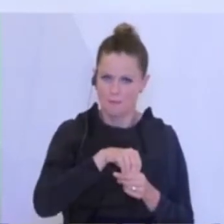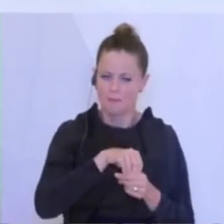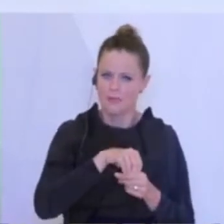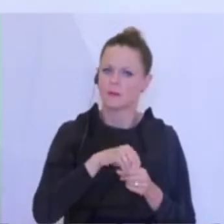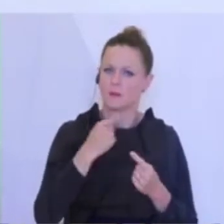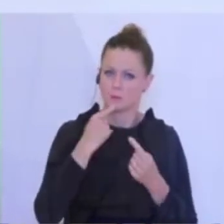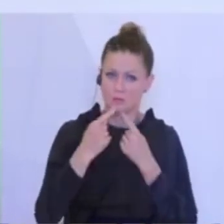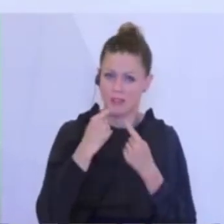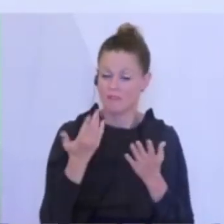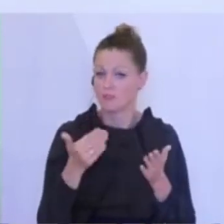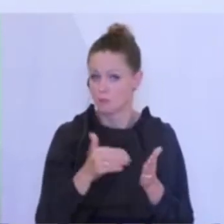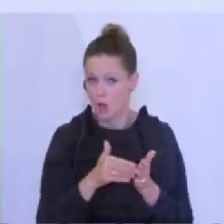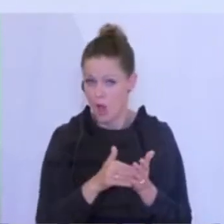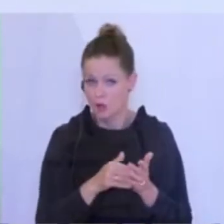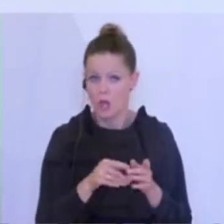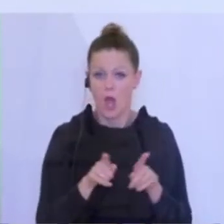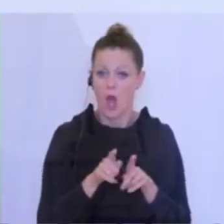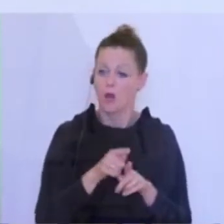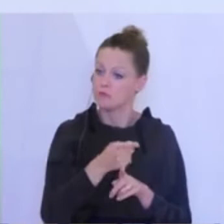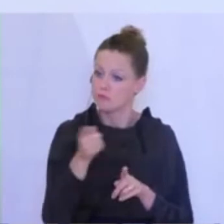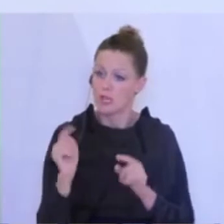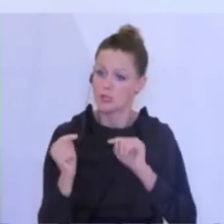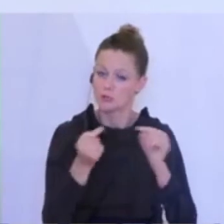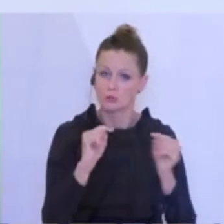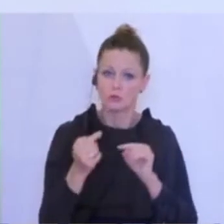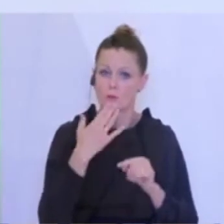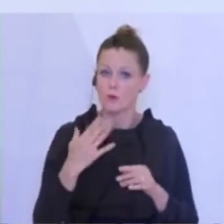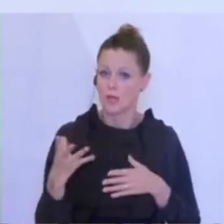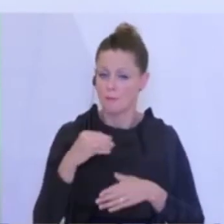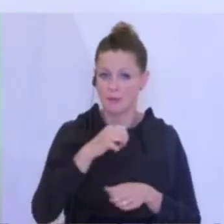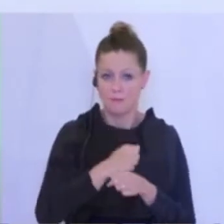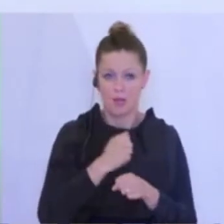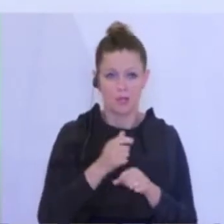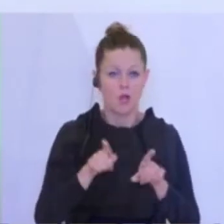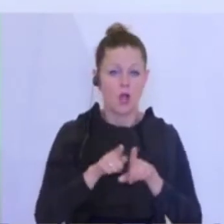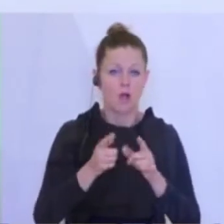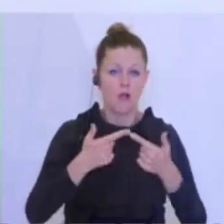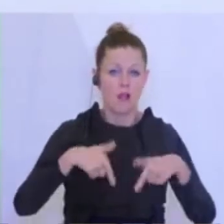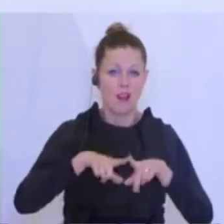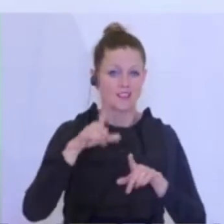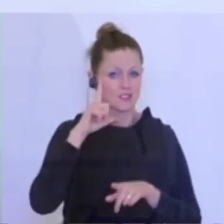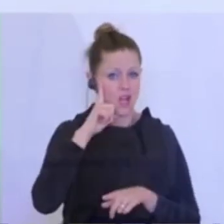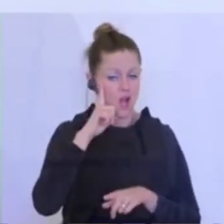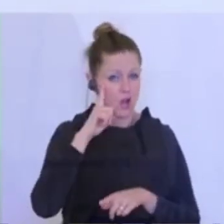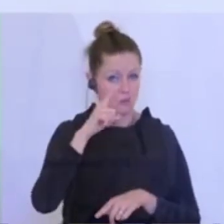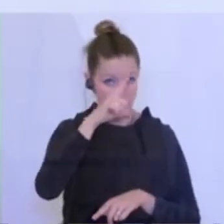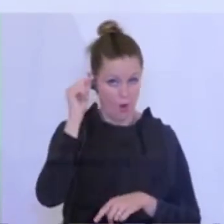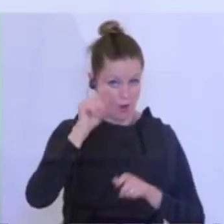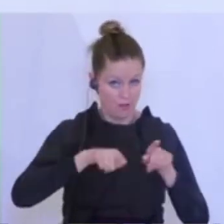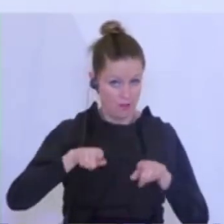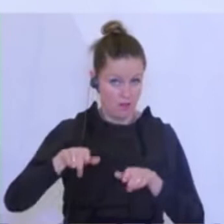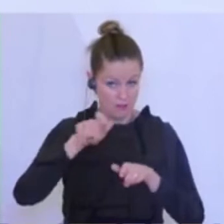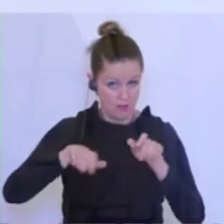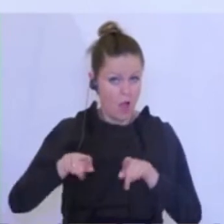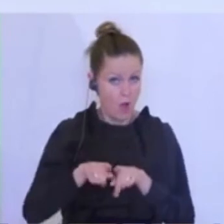braucht, die sich auch gerne beteiligen an der Debatte, so wie die Landeshauptleute im Speziellen. Ich bin aber auch dafür,